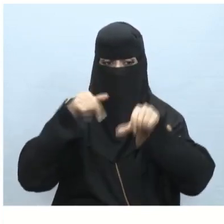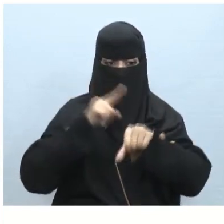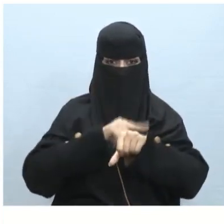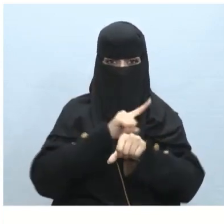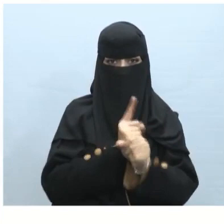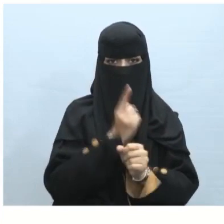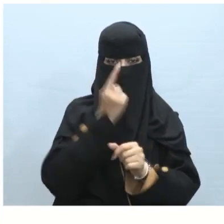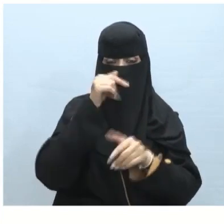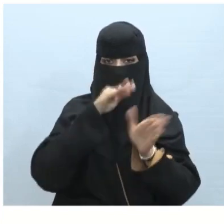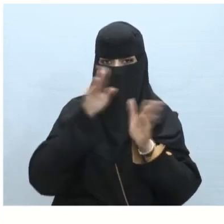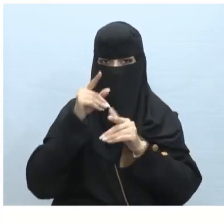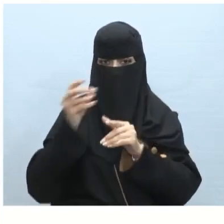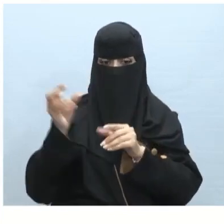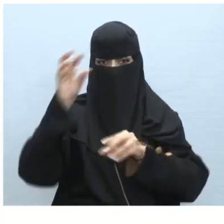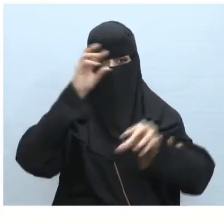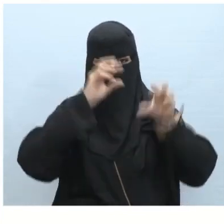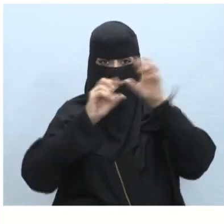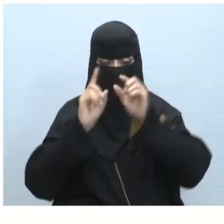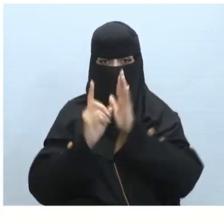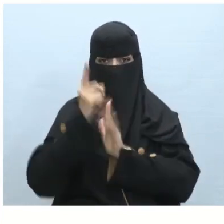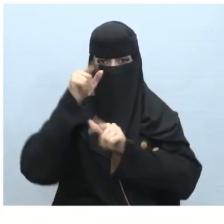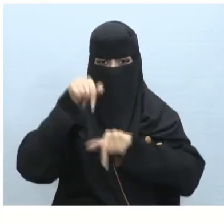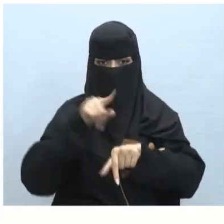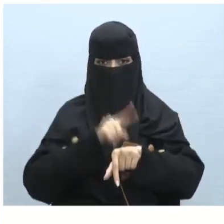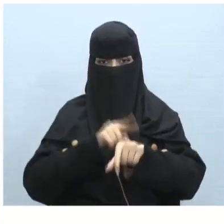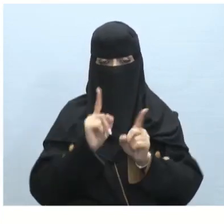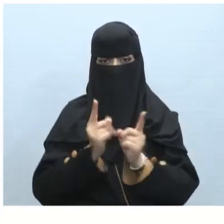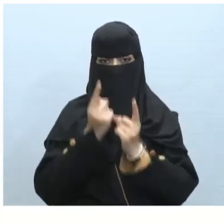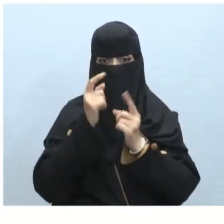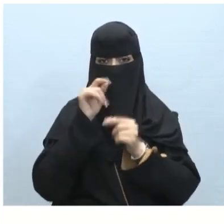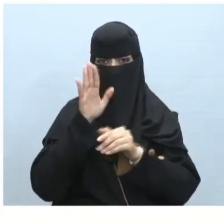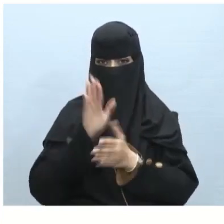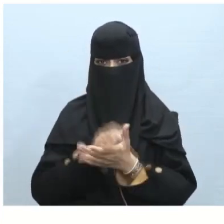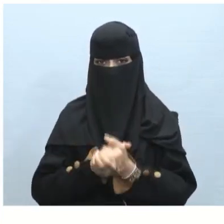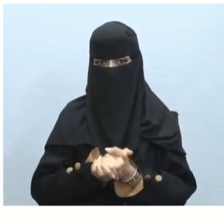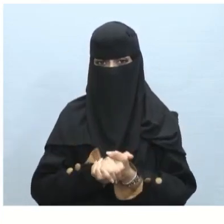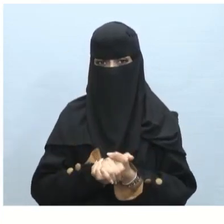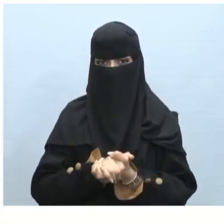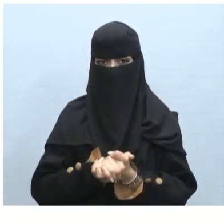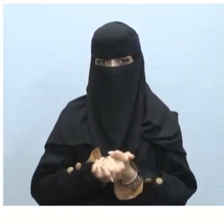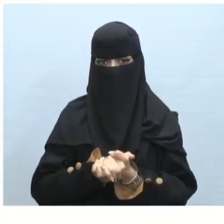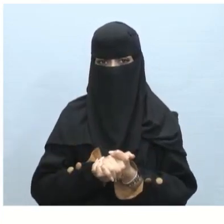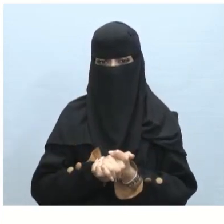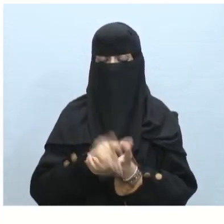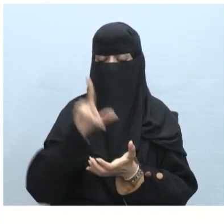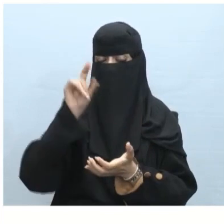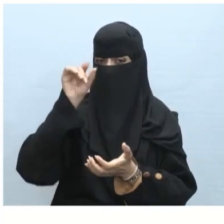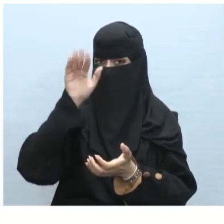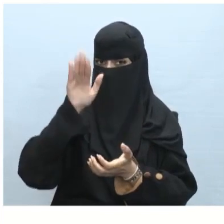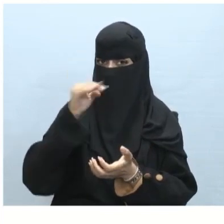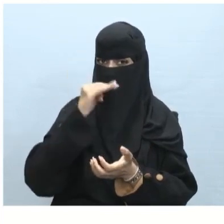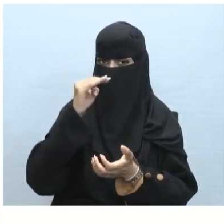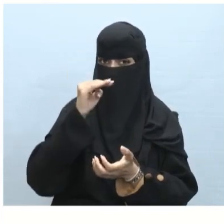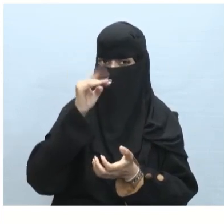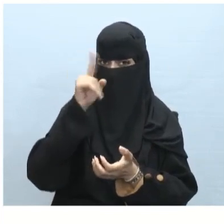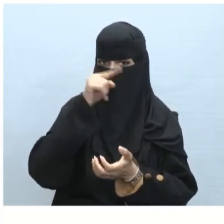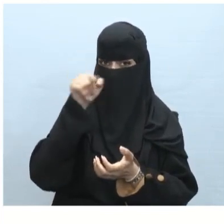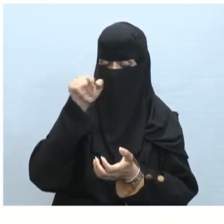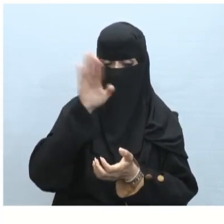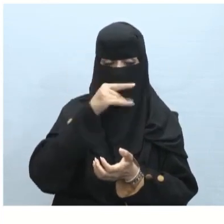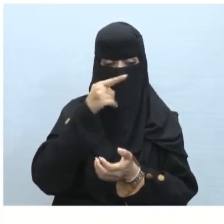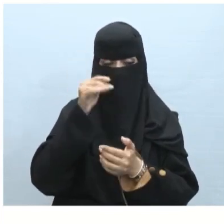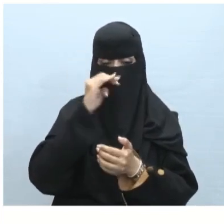واحد تأثيرات المطبقة على الكائنات داخل الشريحة تظهر في وقت واحد أحسنت الإجابة خاطئة